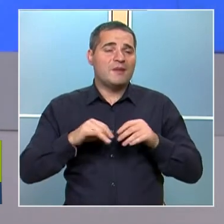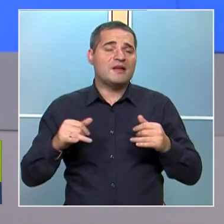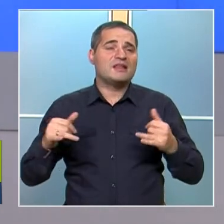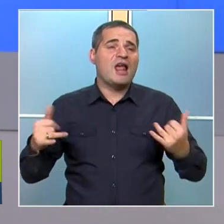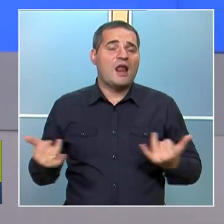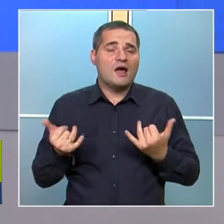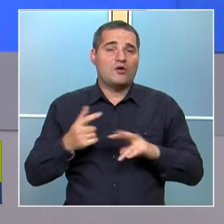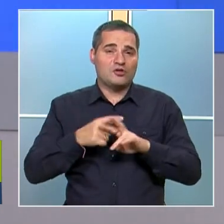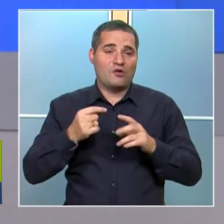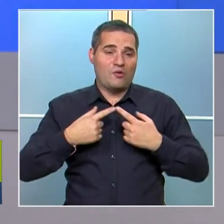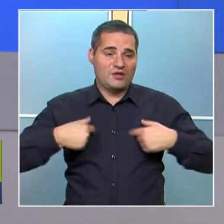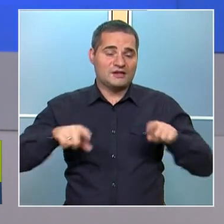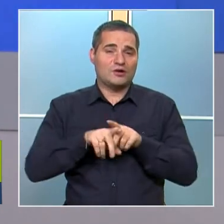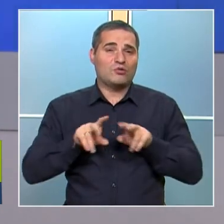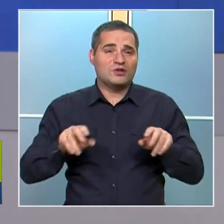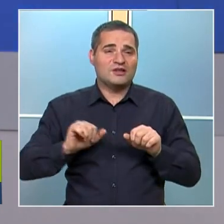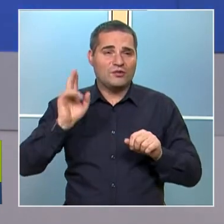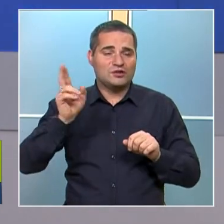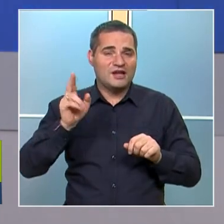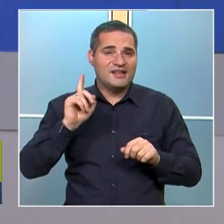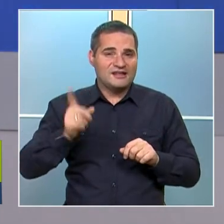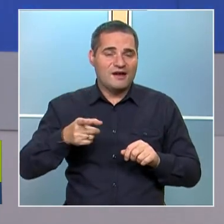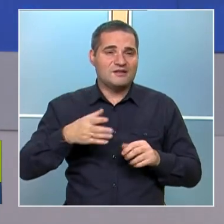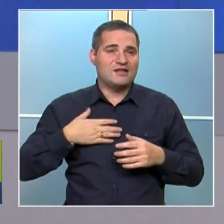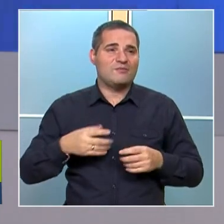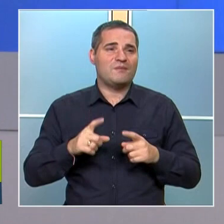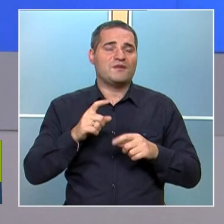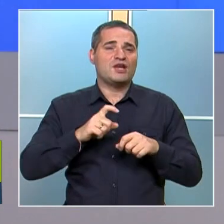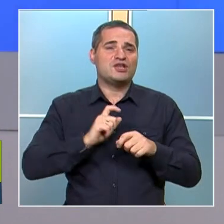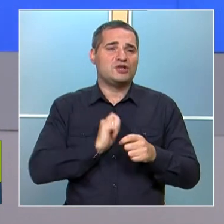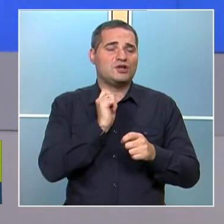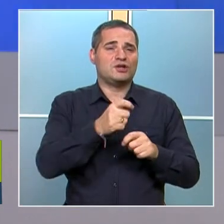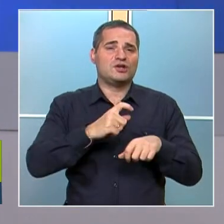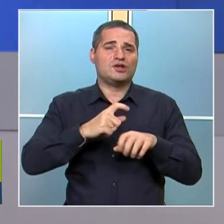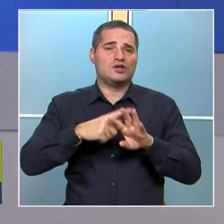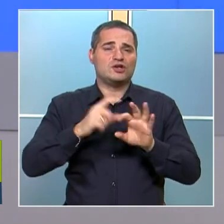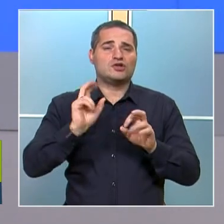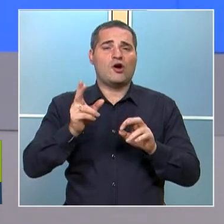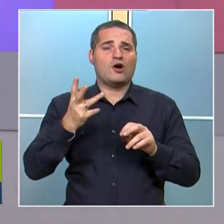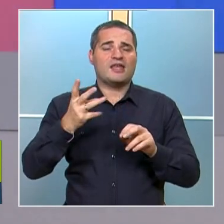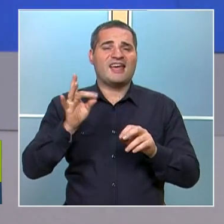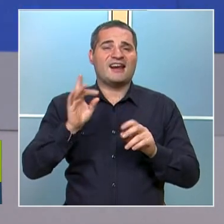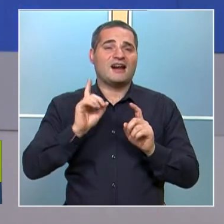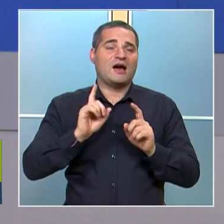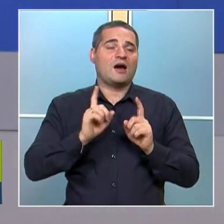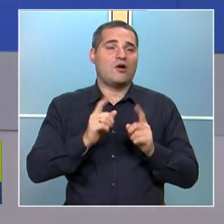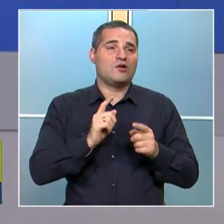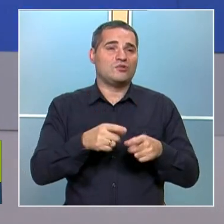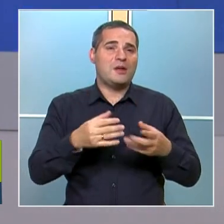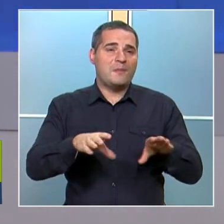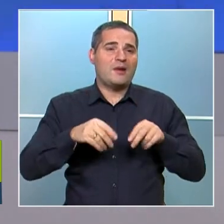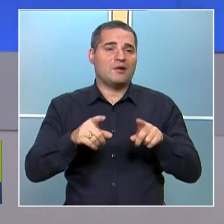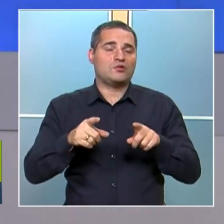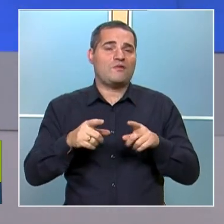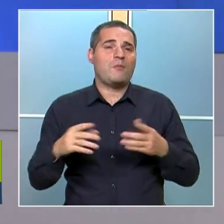трябва от нас като родители и учители да има жокери, с които те да приемат този процес по-лесно.